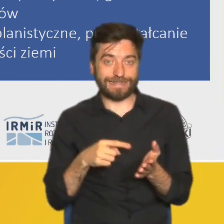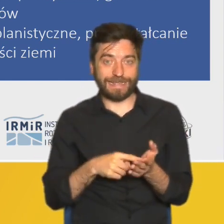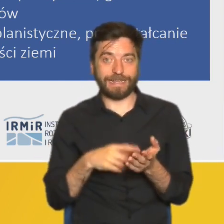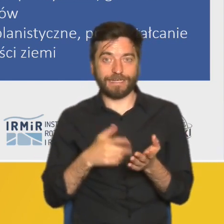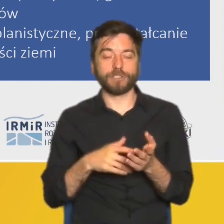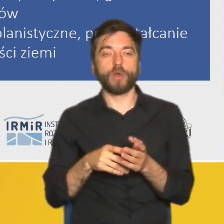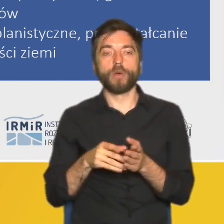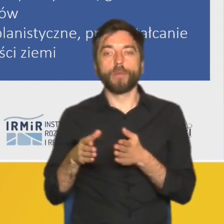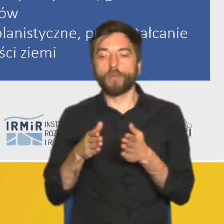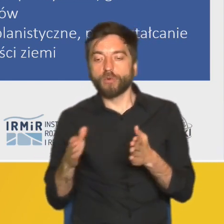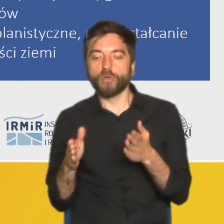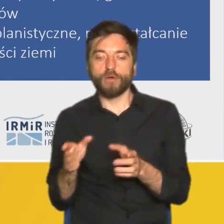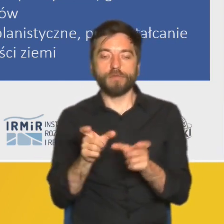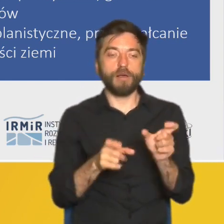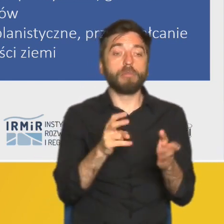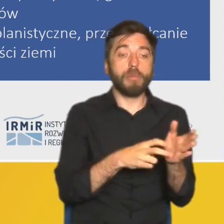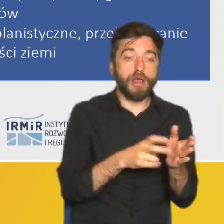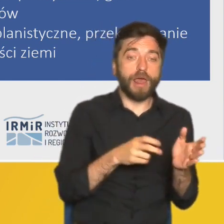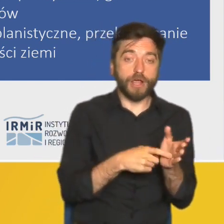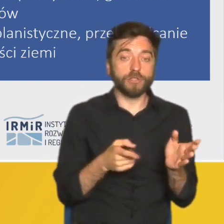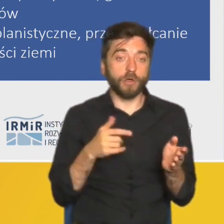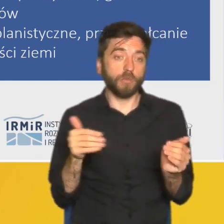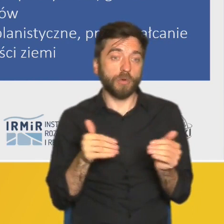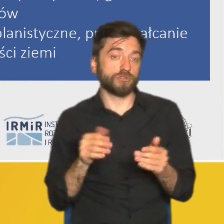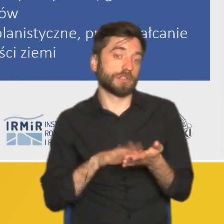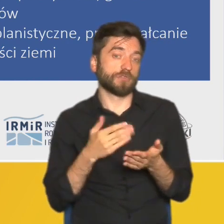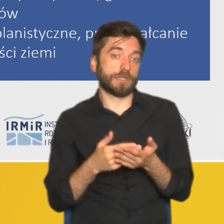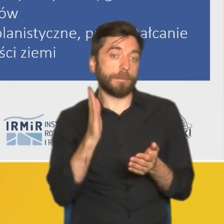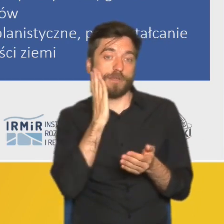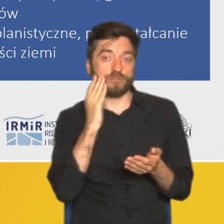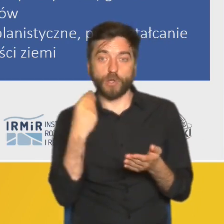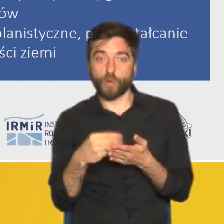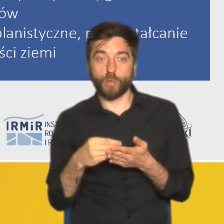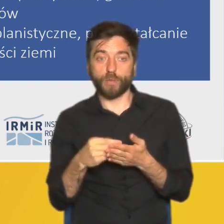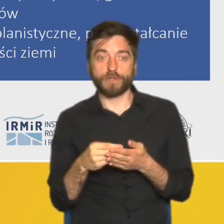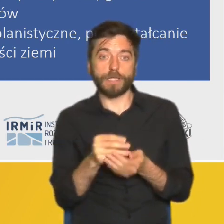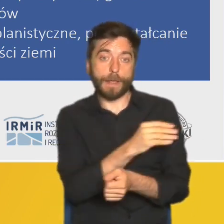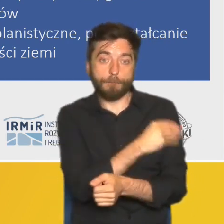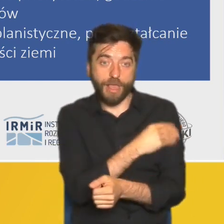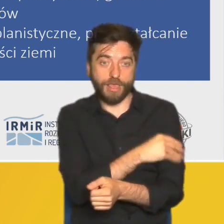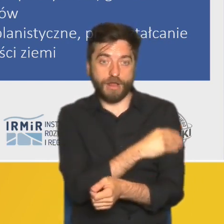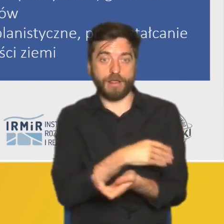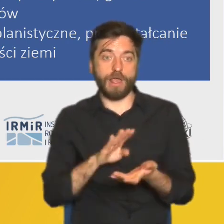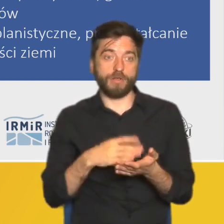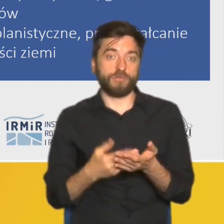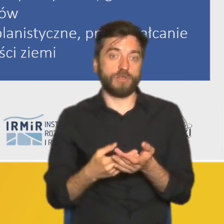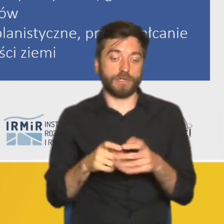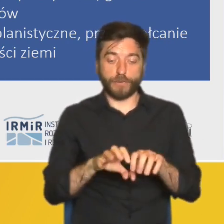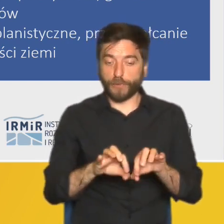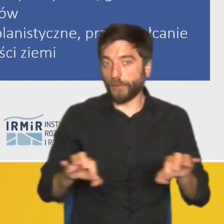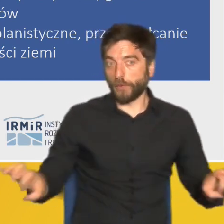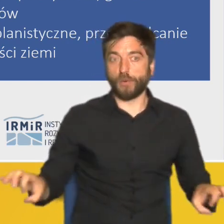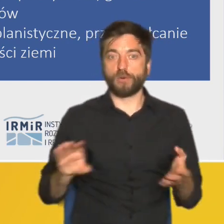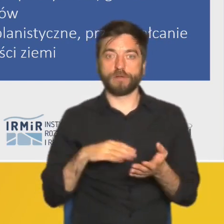braków w infrastrukturze. Np. mieszkańcy potrafią zakupić czasami materiały do podłączenia jakiejś instalacji na jednej